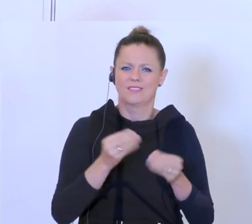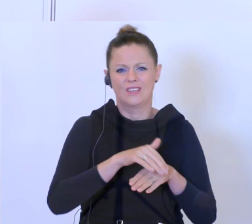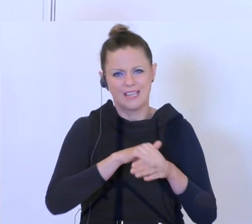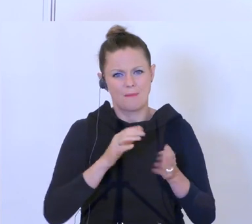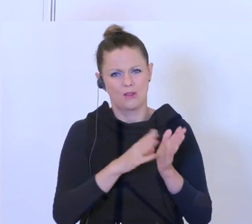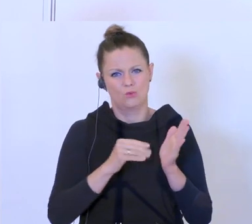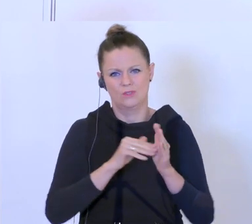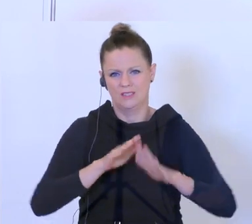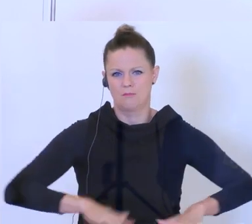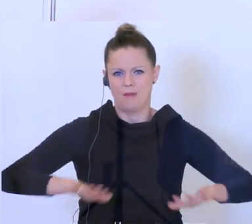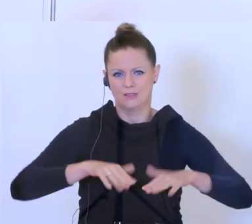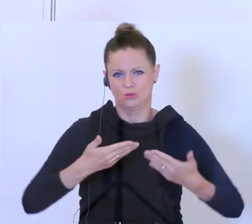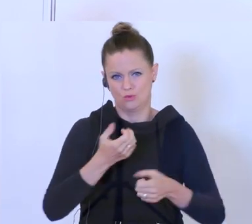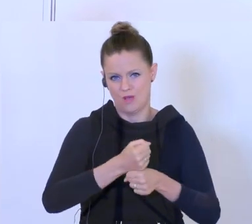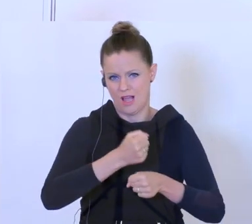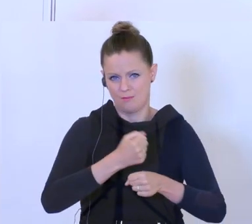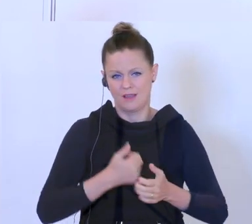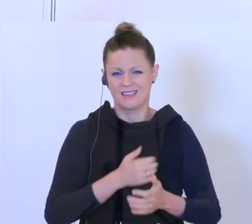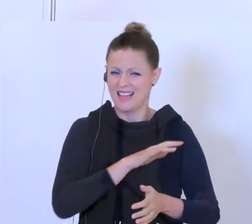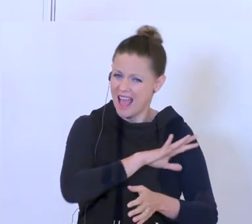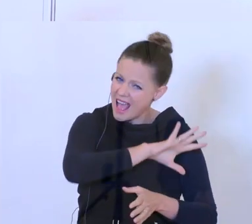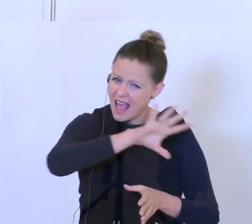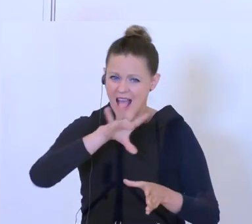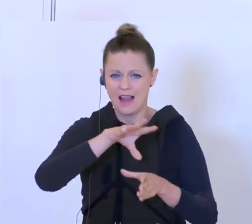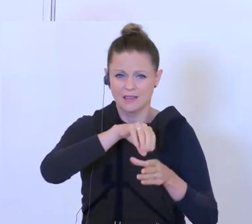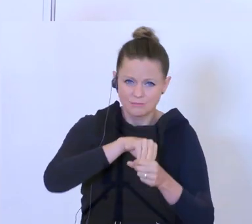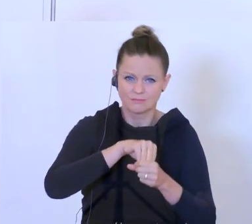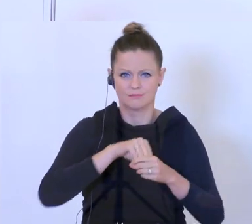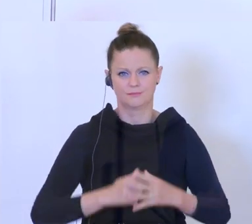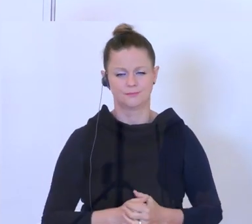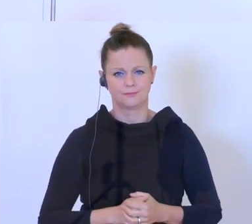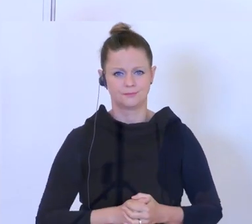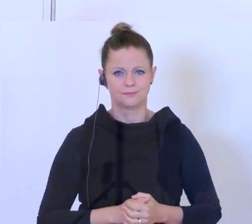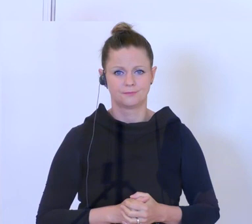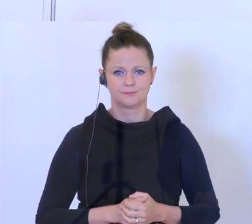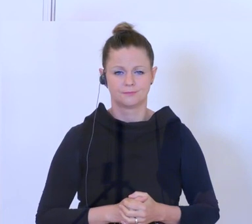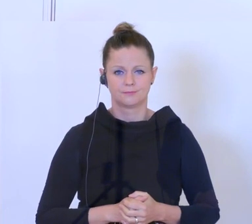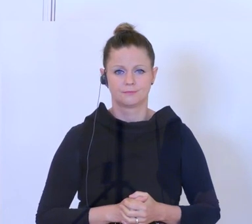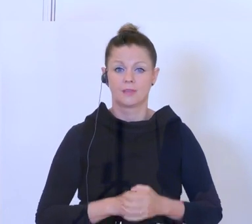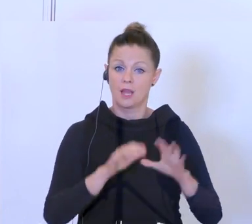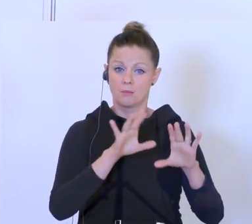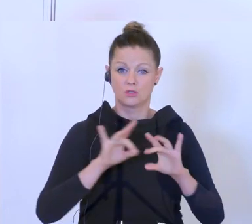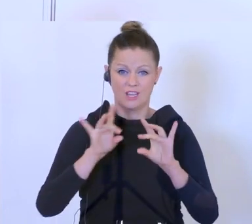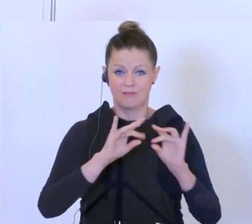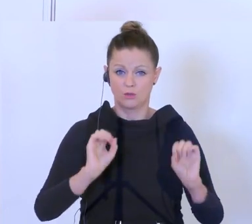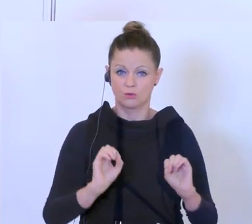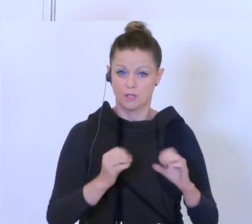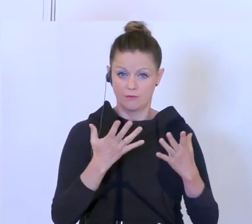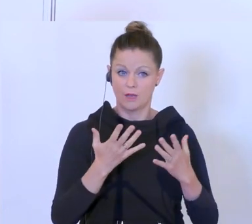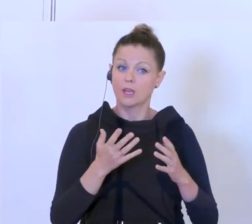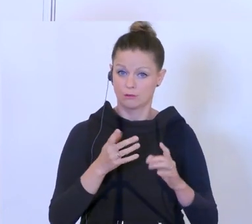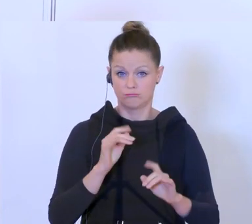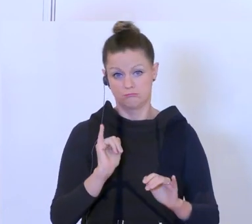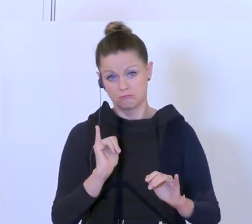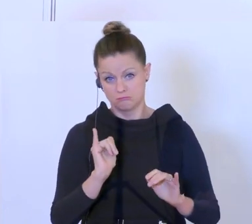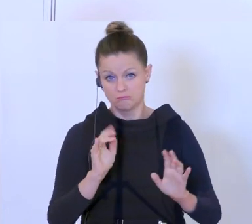Basis arbeiten. Also, alle die sind damit erfasst. Der Beschäftigungseffekt sollte nicht ganz unterschätzt